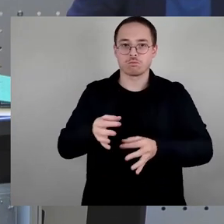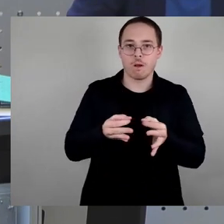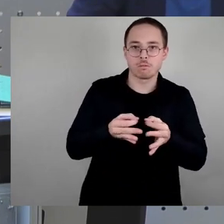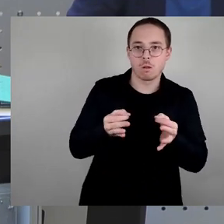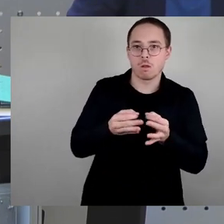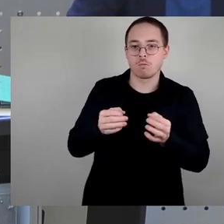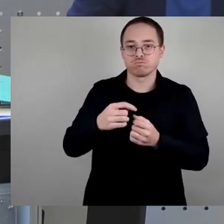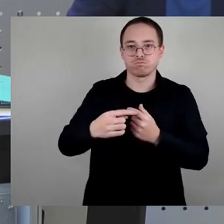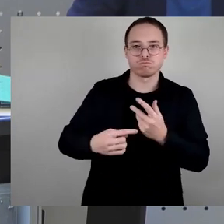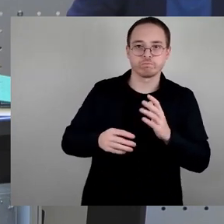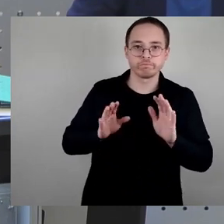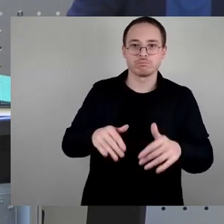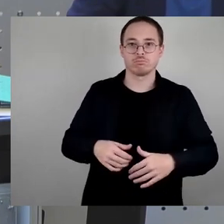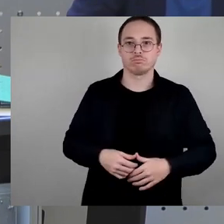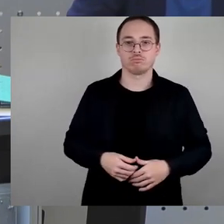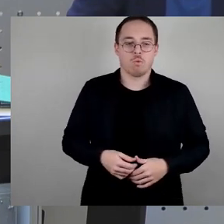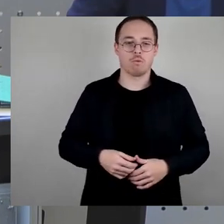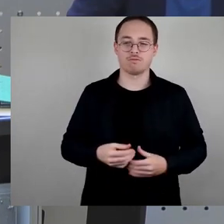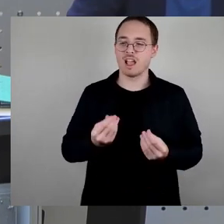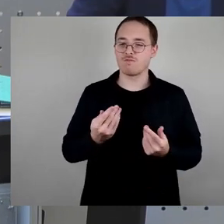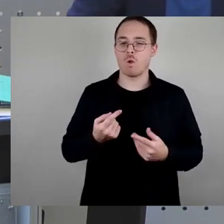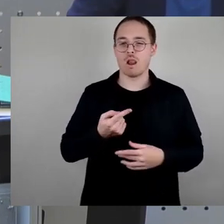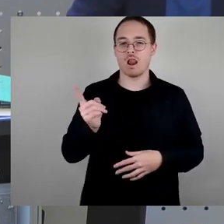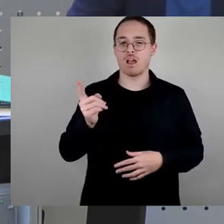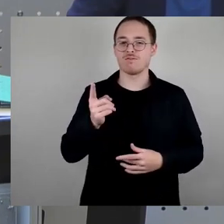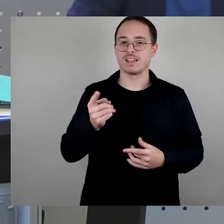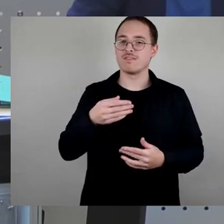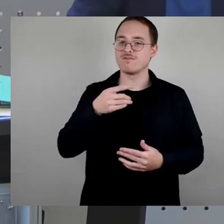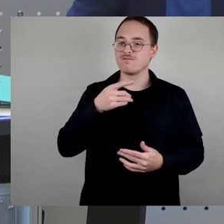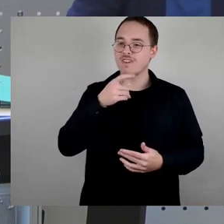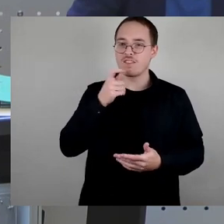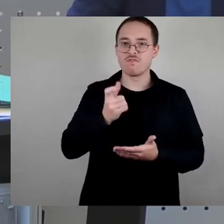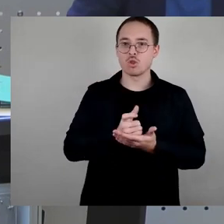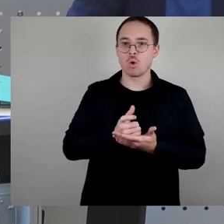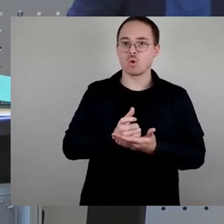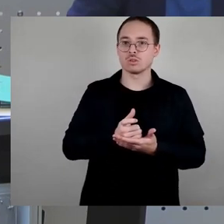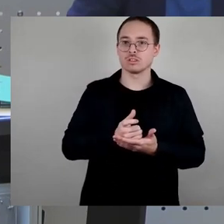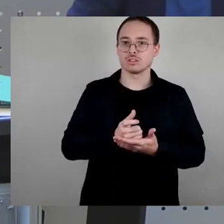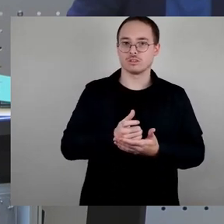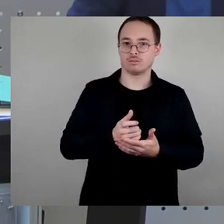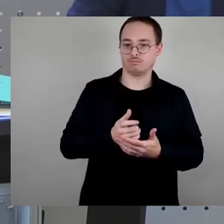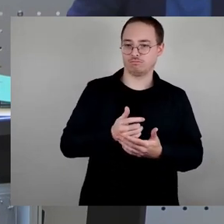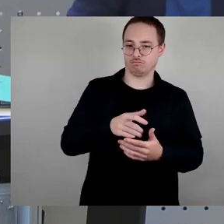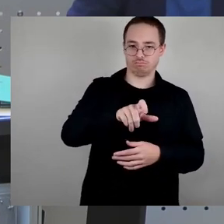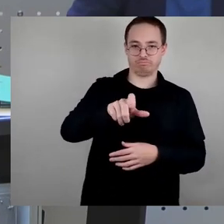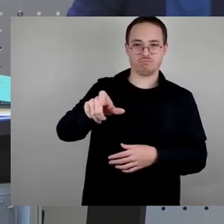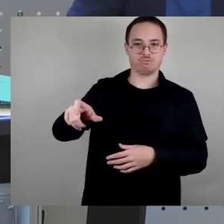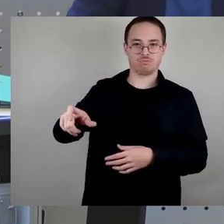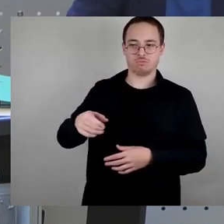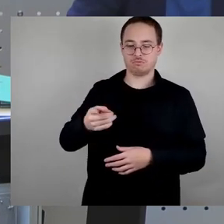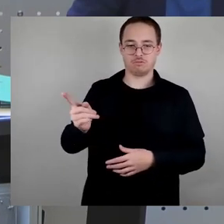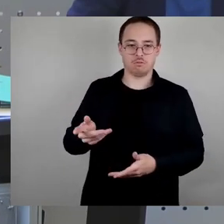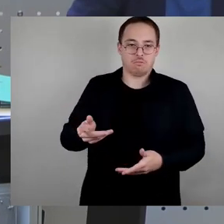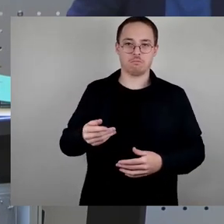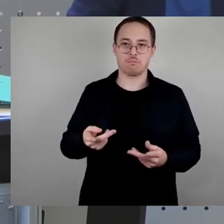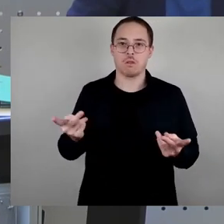den Verantwortungsträgern. Verantwortungsträger, die abgesehen von dieser Gleichgültigkeit noch eine weitere Gemeinsamkeit haben. Sie alle wurden